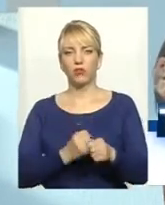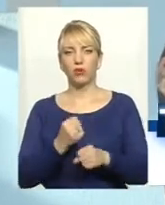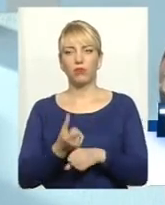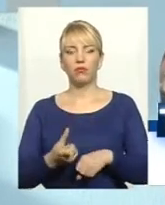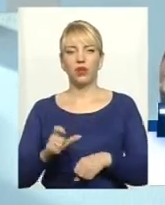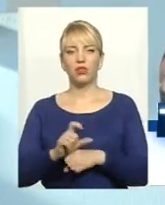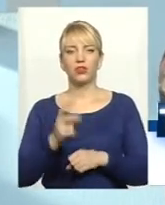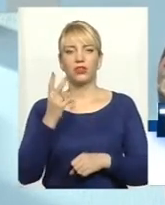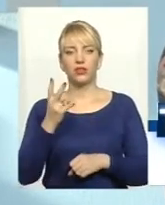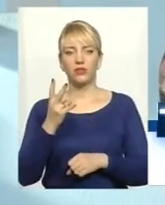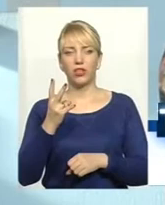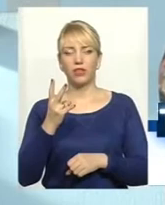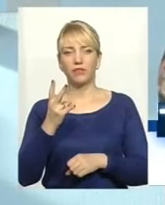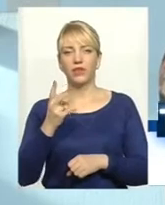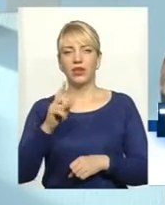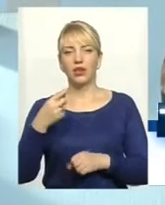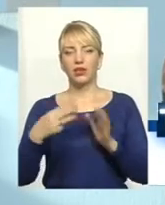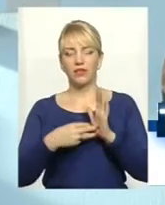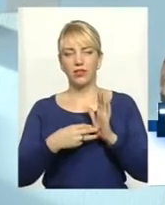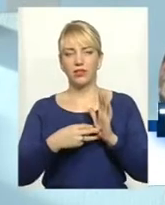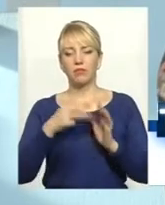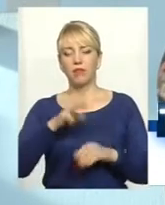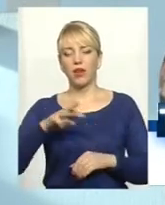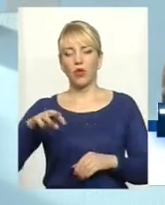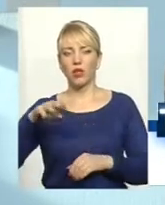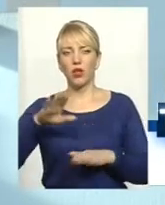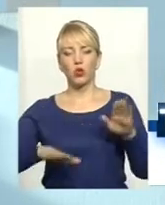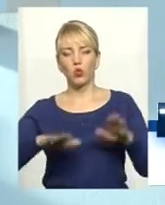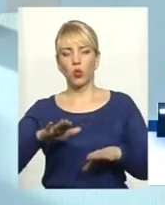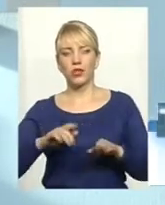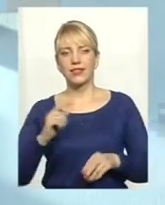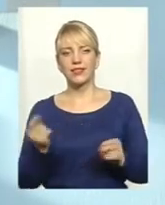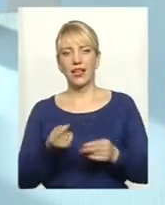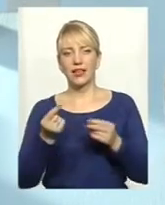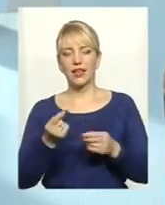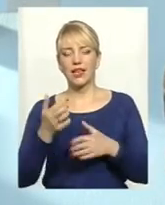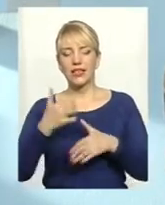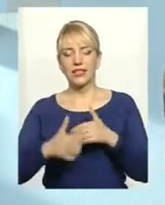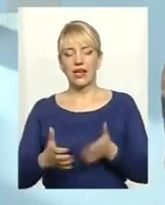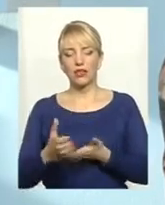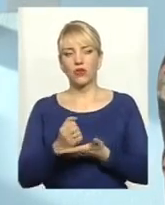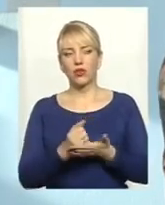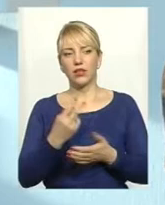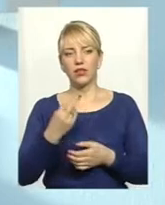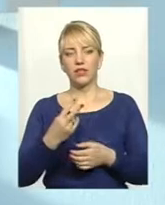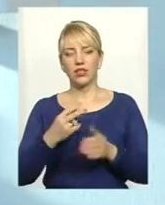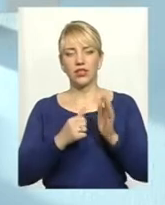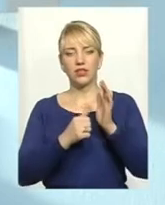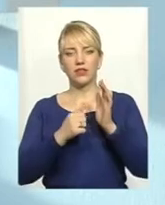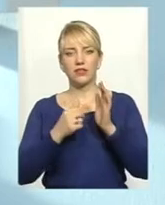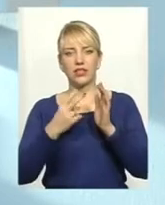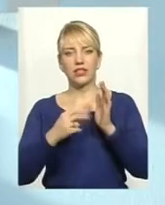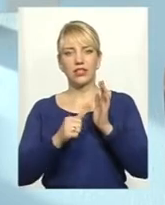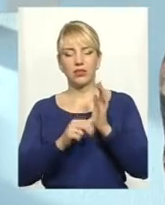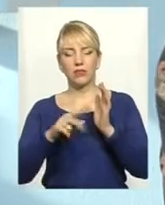більше 2,8 мільйона тонн зерна при середньої рожайності понад 57,6 центнерів з ектара.